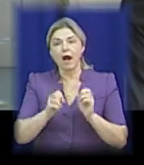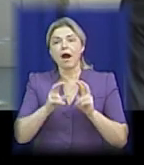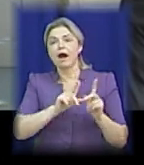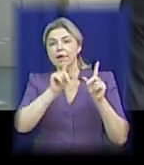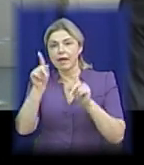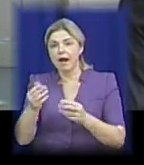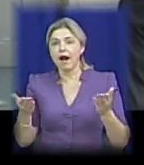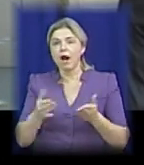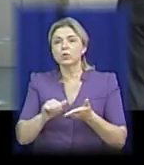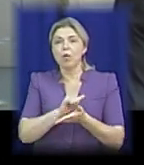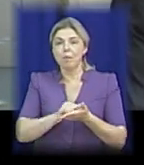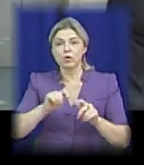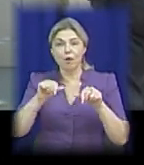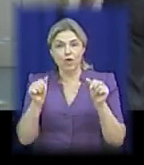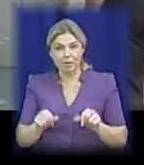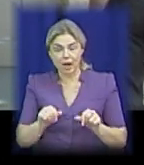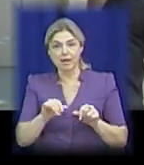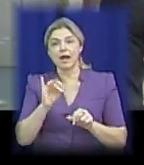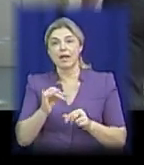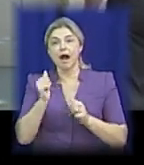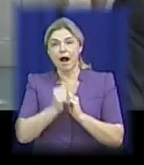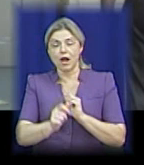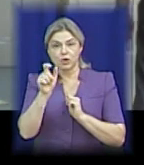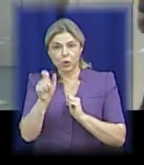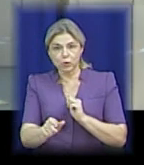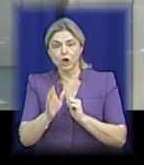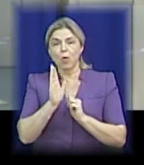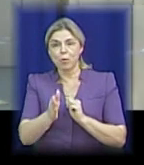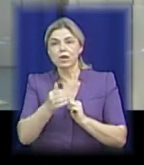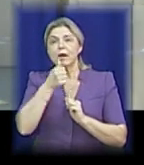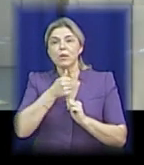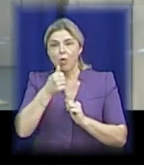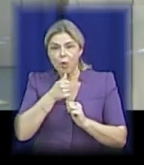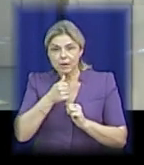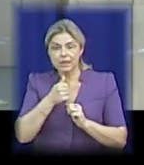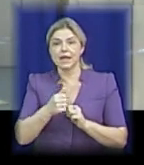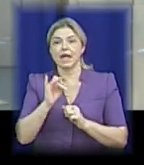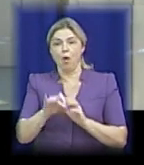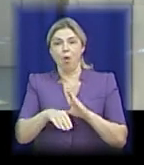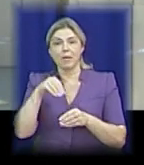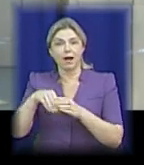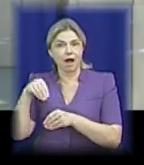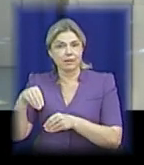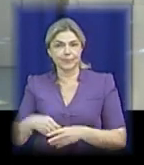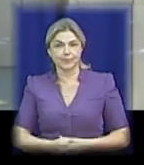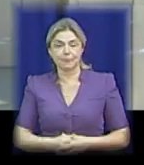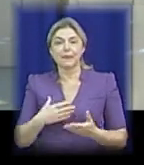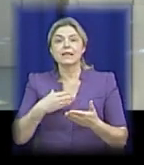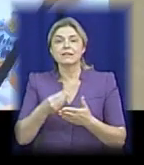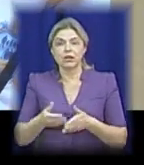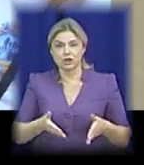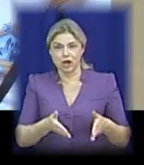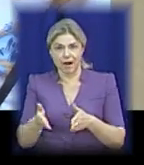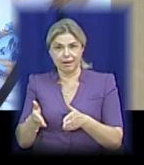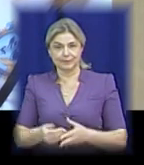які документи оформляти. От кожна людина буде проходити і обирати свій шлях.